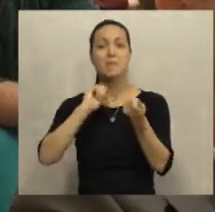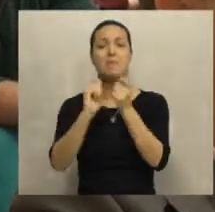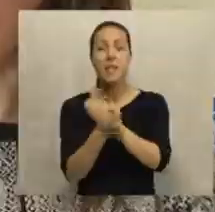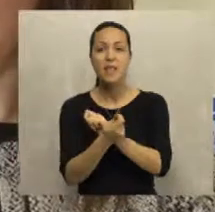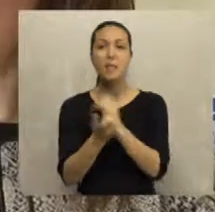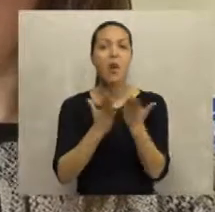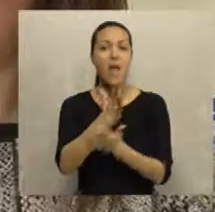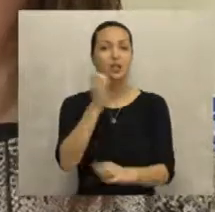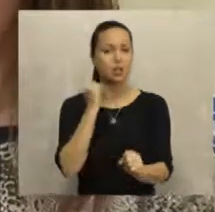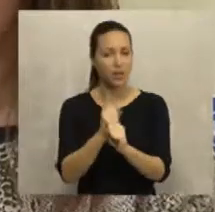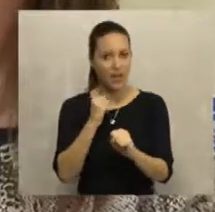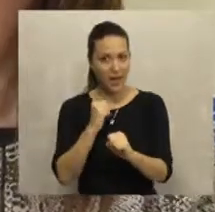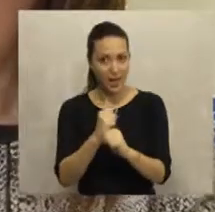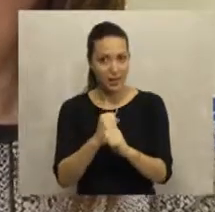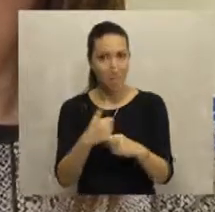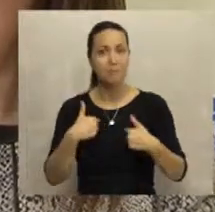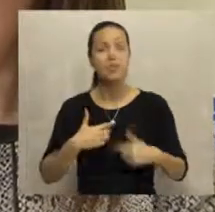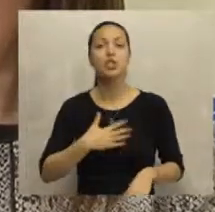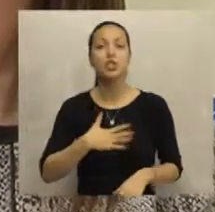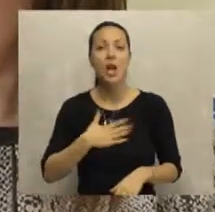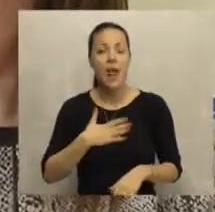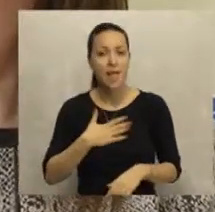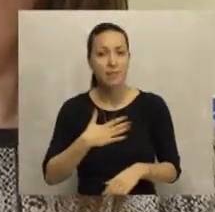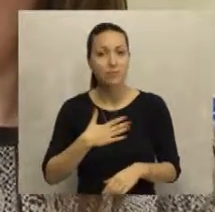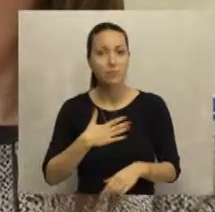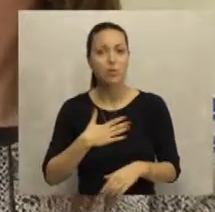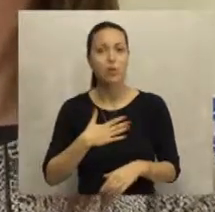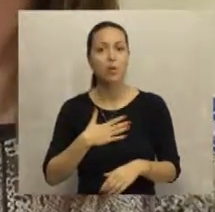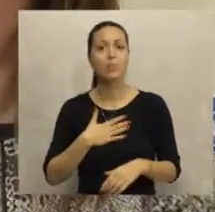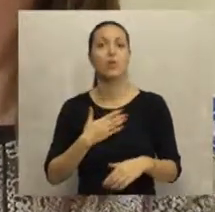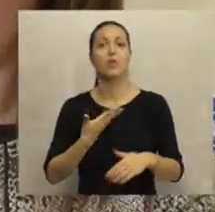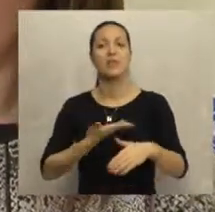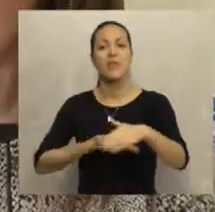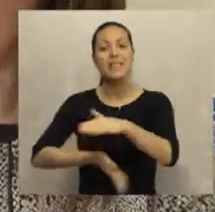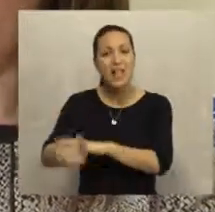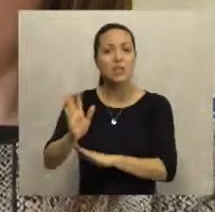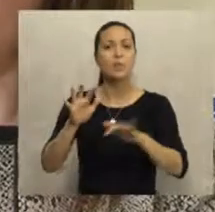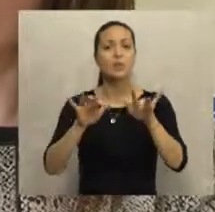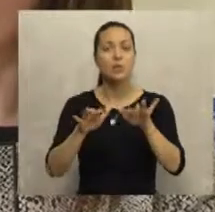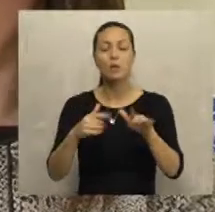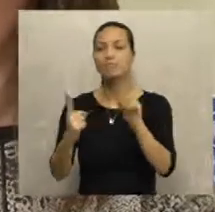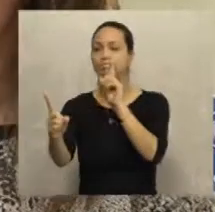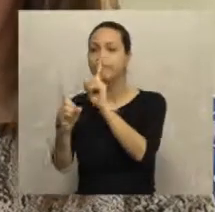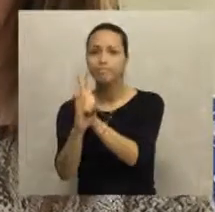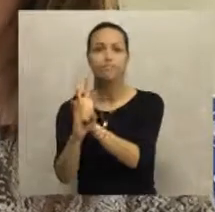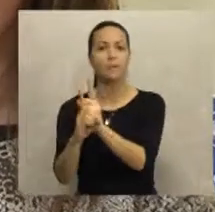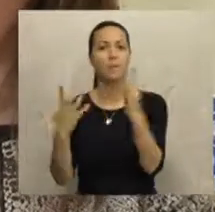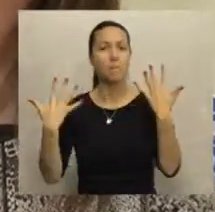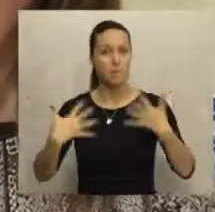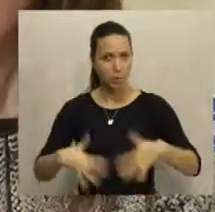menjamo način rada, mi želimo da izađemo iz naše kancelarije i idemo u susret